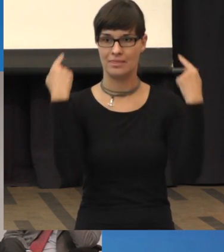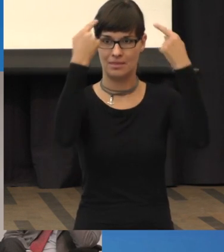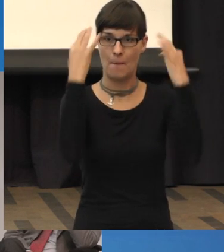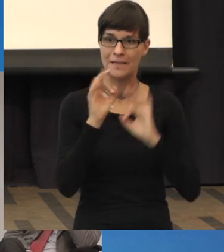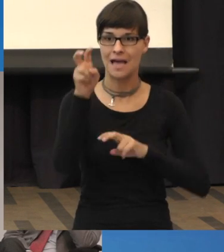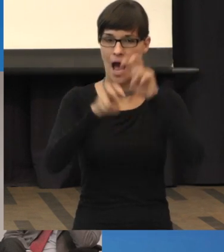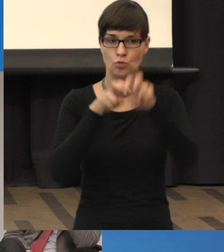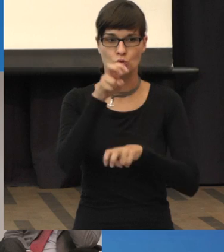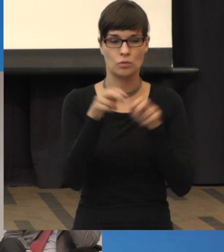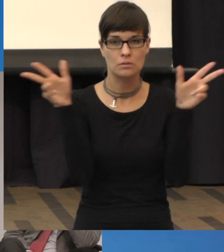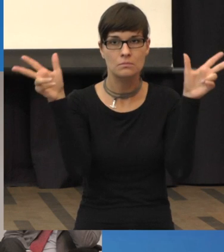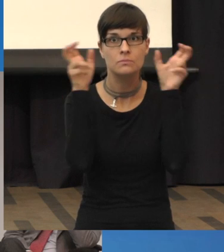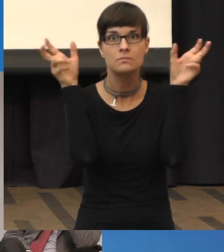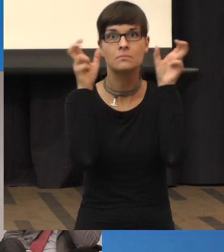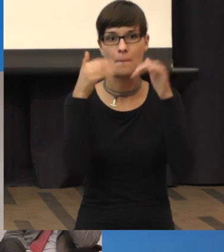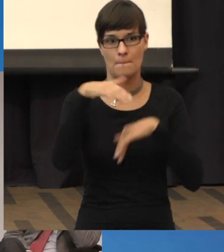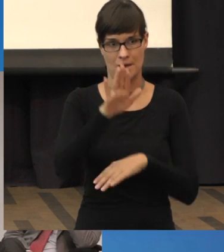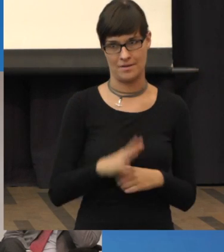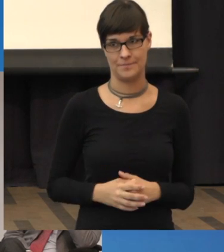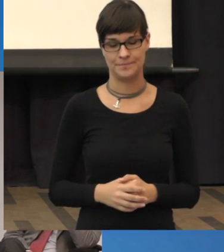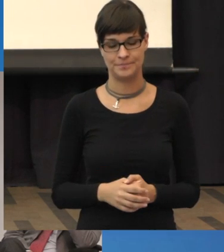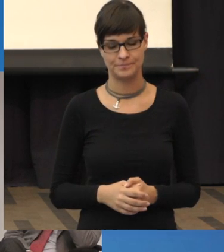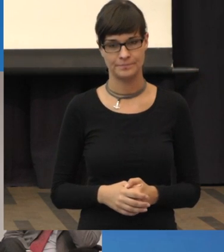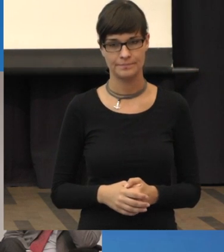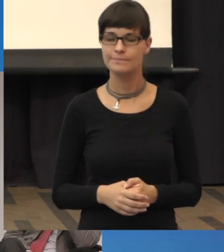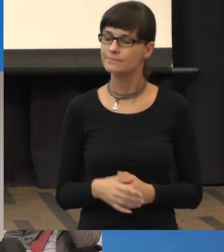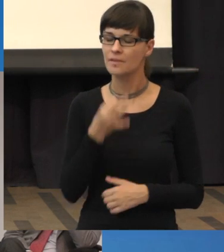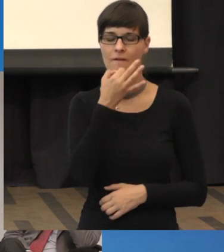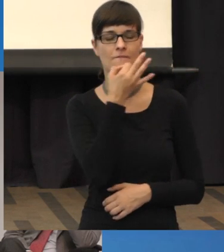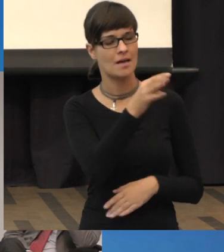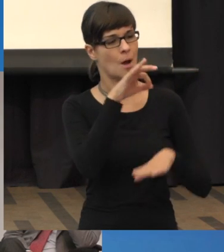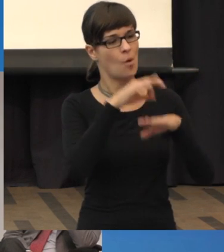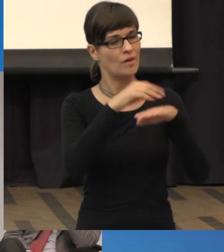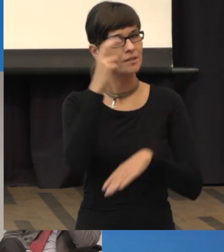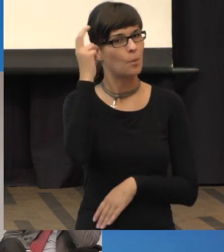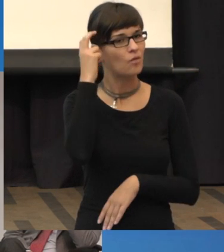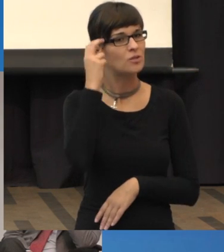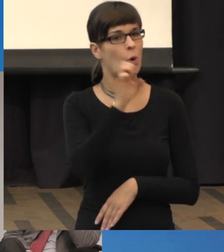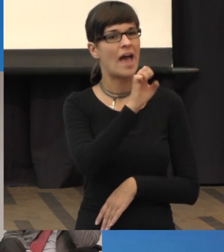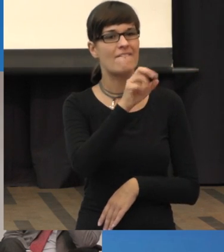auftrat. Ja, Professor Effert, die Makula selbst ist ja dieser kleine,